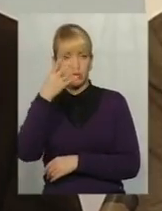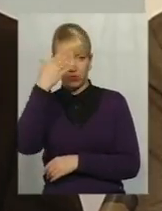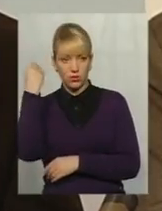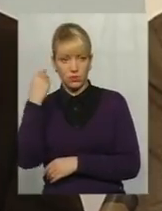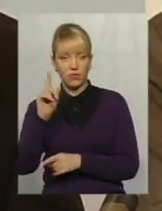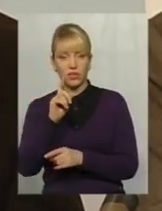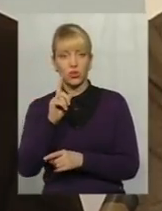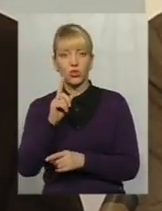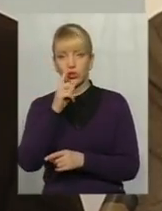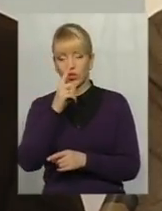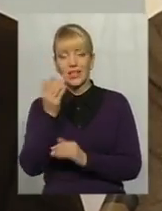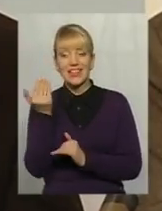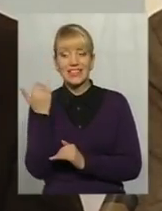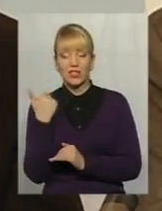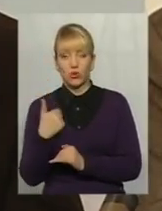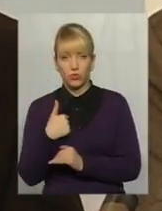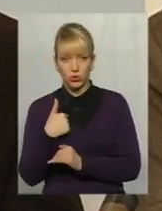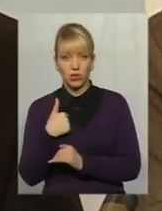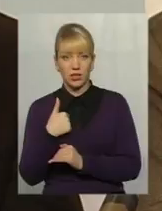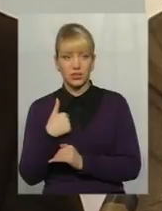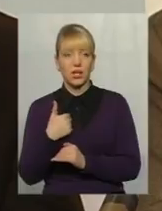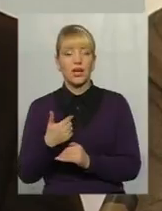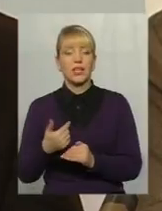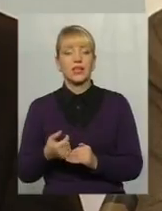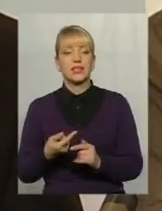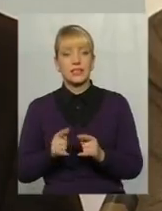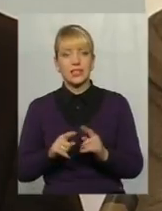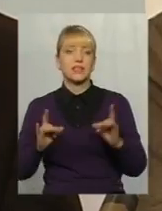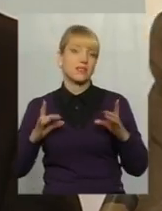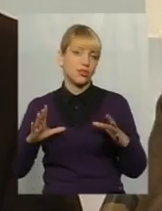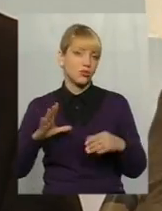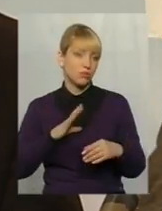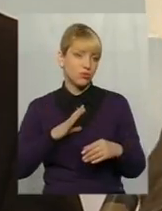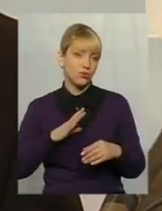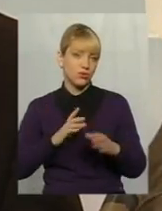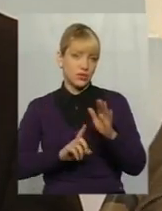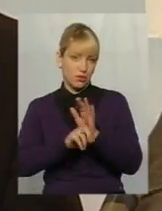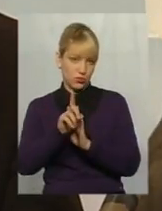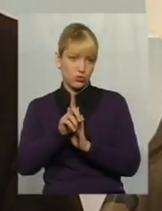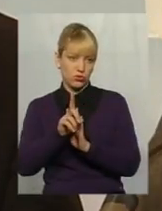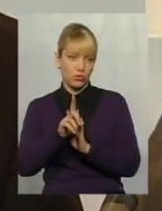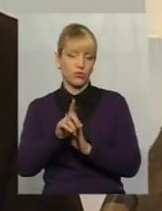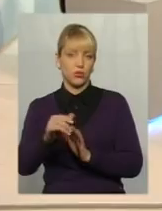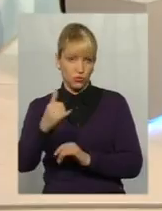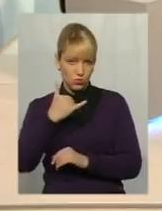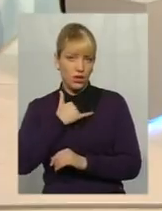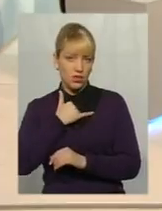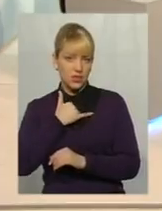що незадовго перед нами, за кілька десятиліть до нашого народження, це свято було фактично започатковане. Отак влада